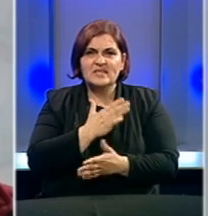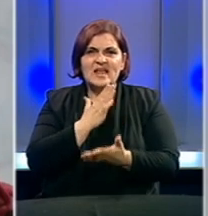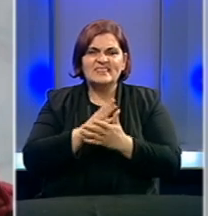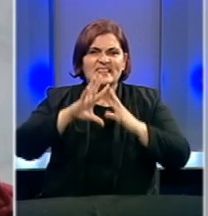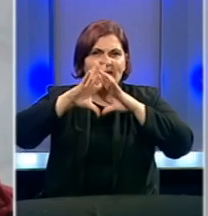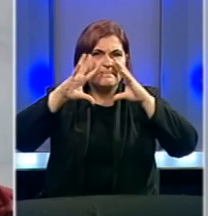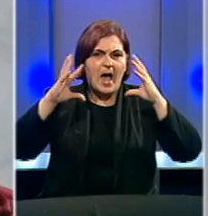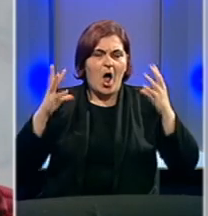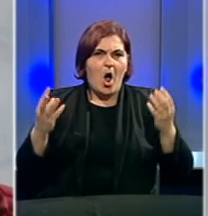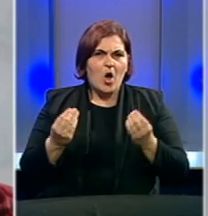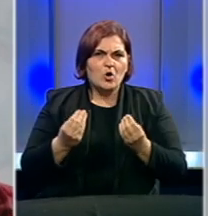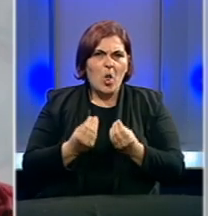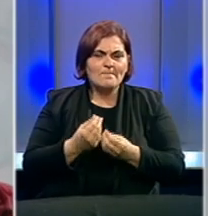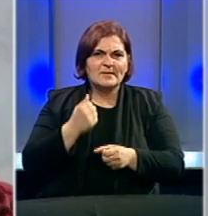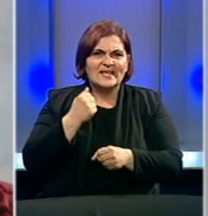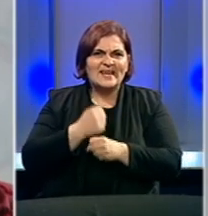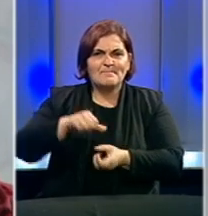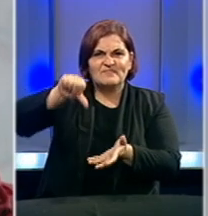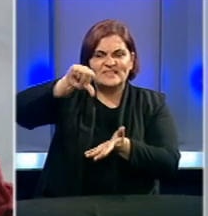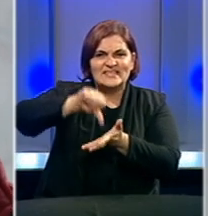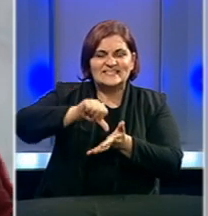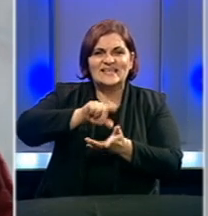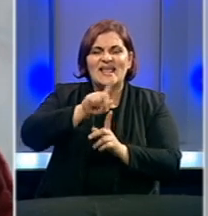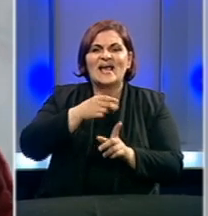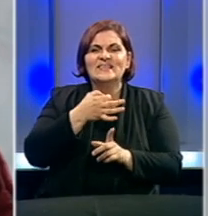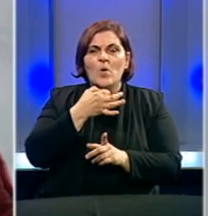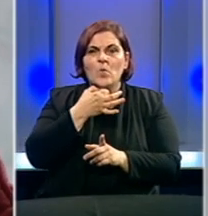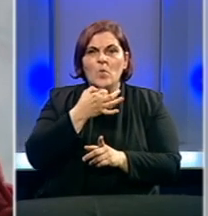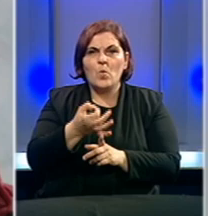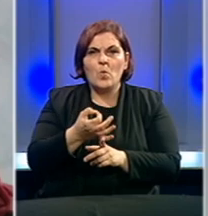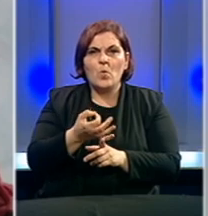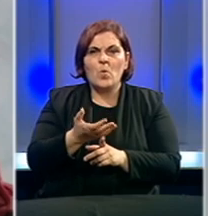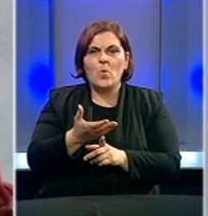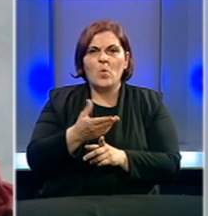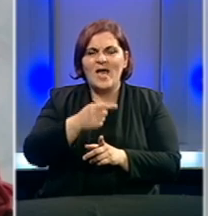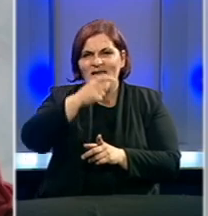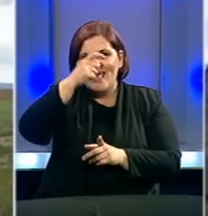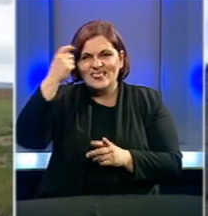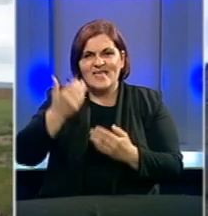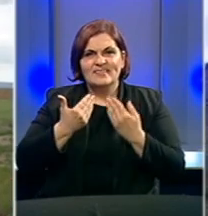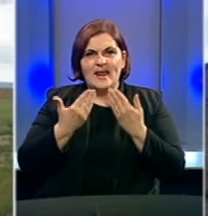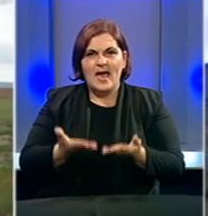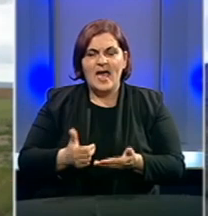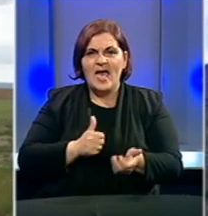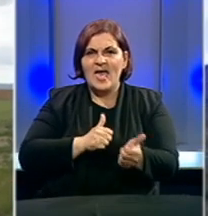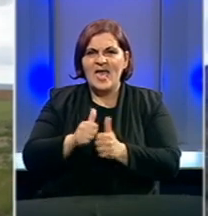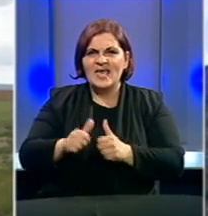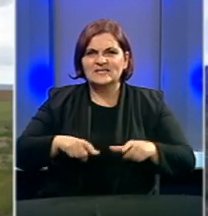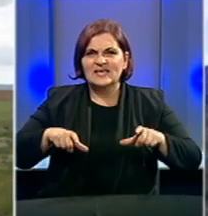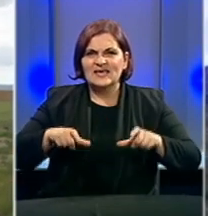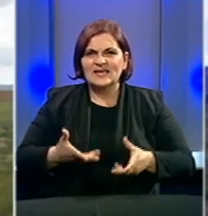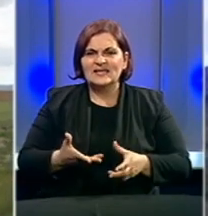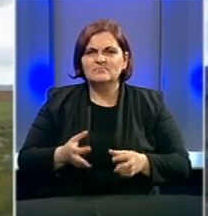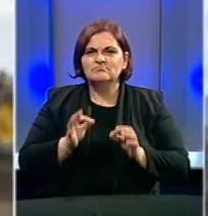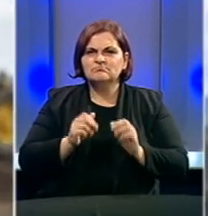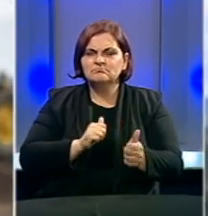kompletno ovdje zaokružiti, kompletno centar kad je u pitanju ljetna ponuda i ljetni sadržaj. Sportski tereni zavisinske